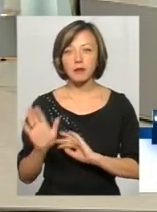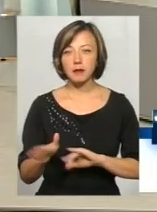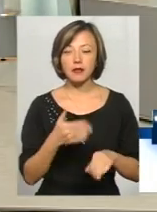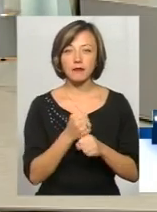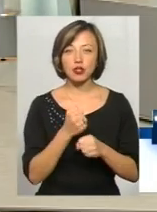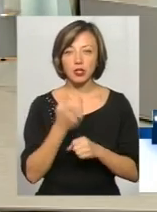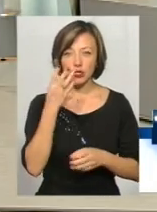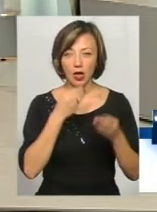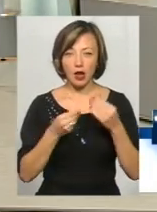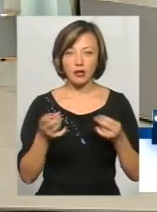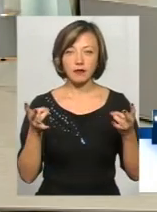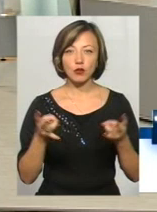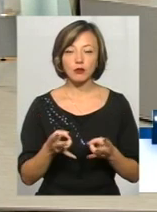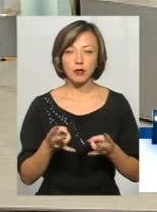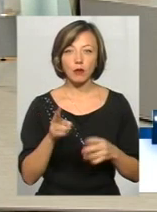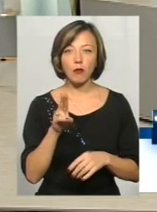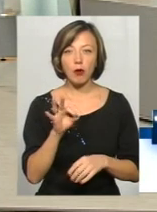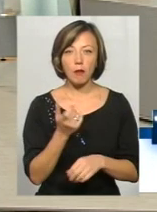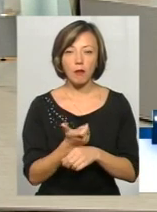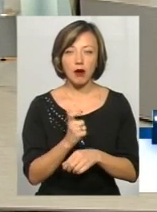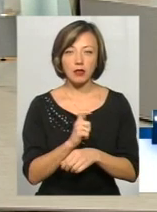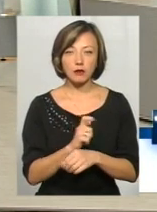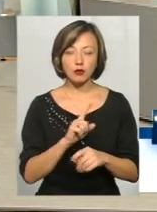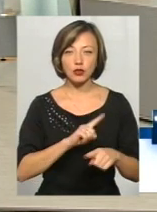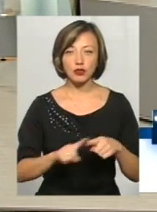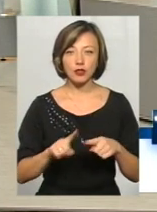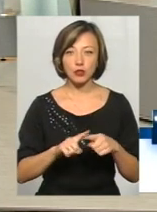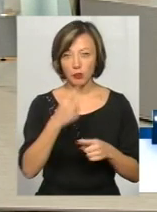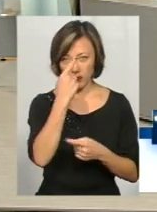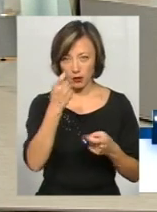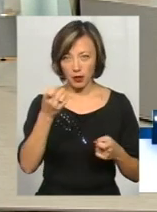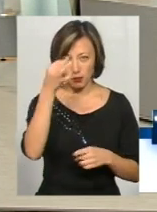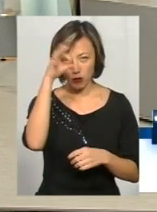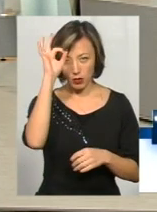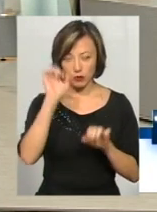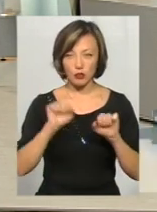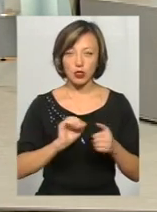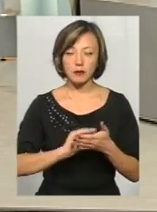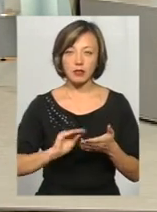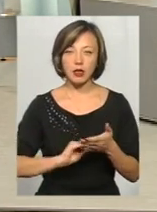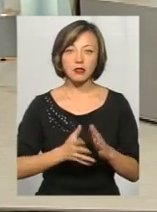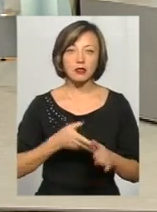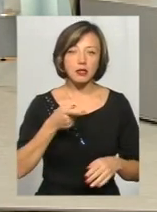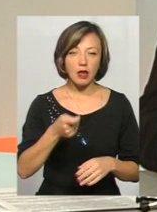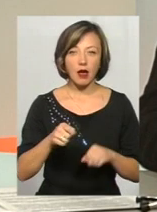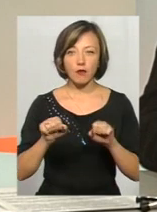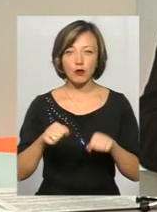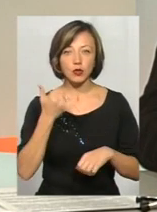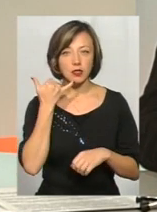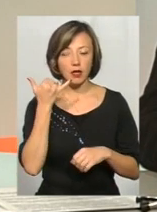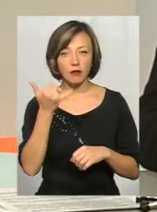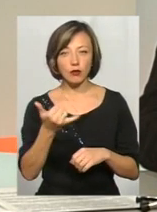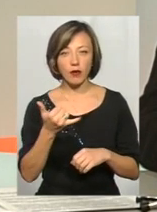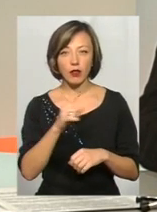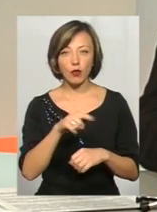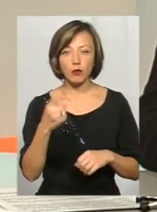необхідно по максимуму, як можна швидше, повідомляти в поліцію. Можна писати заяву, можна зателефонувати